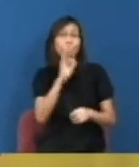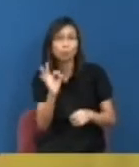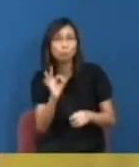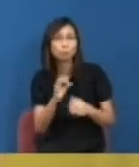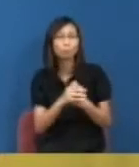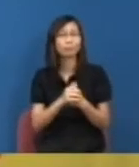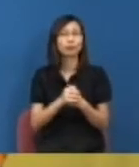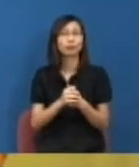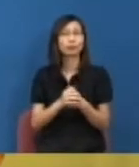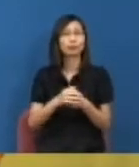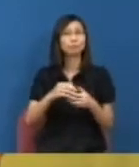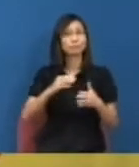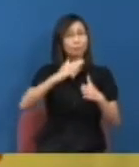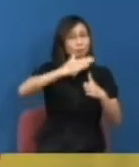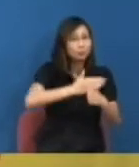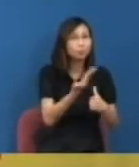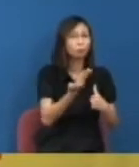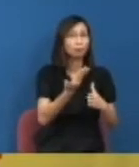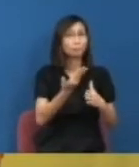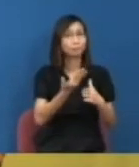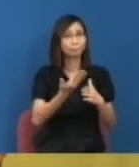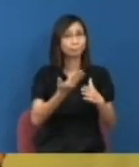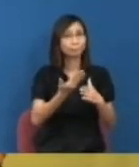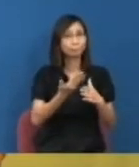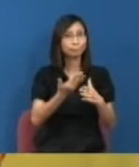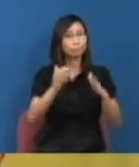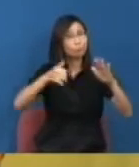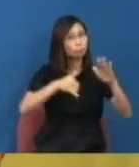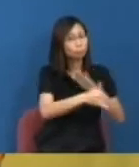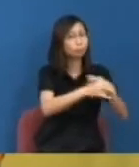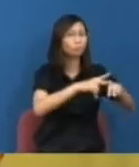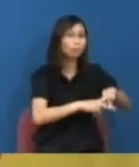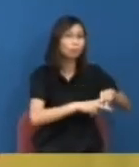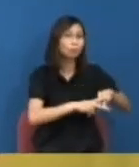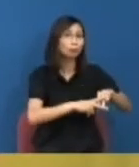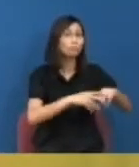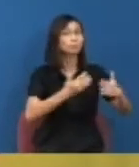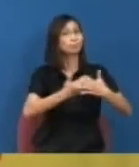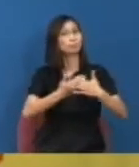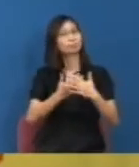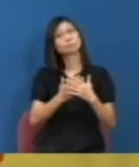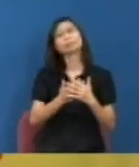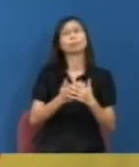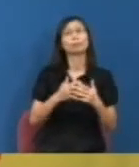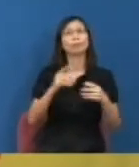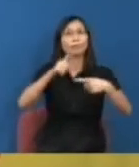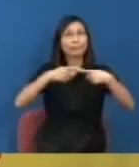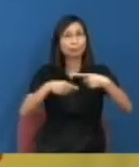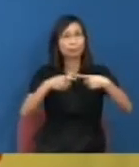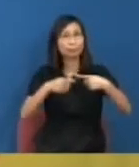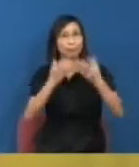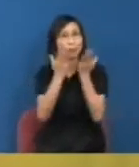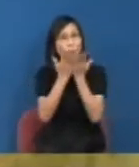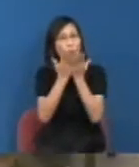他要回歸之後他要折譬如可能是整個教育改革大出生之下這些大學要競爭甚